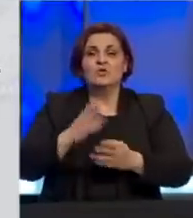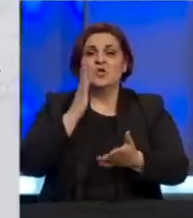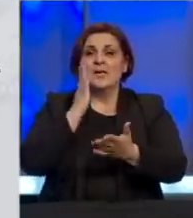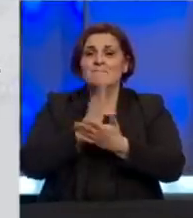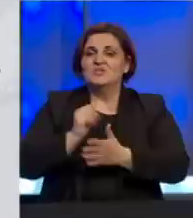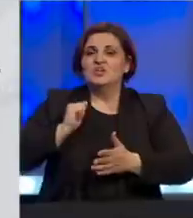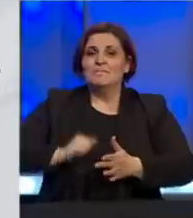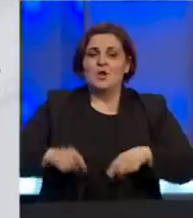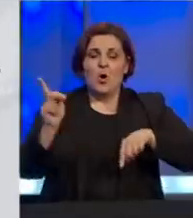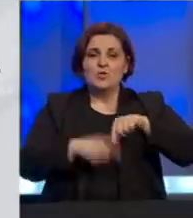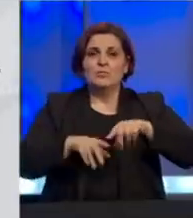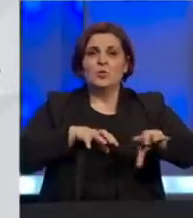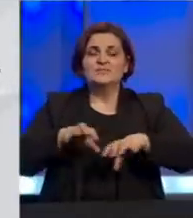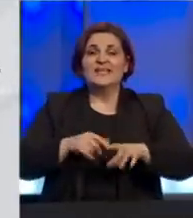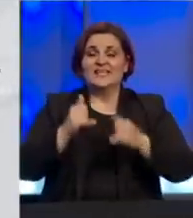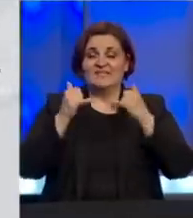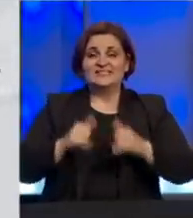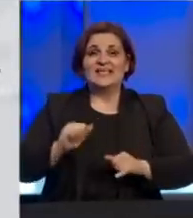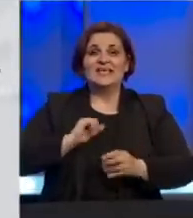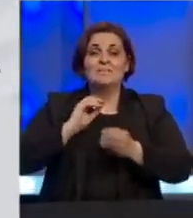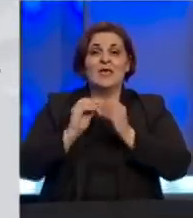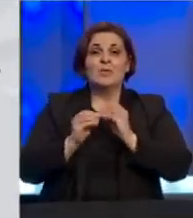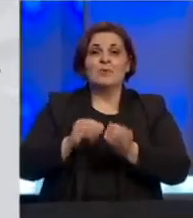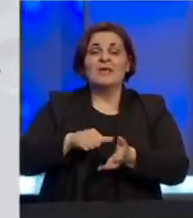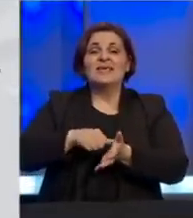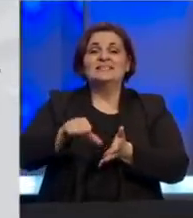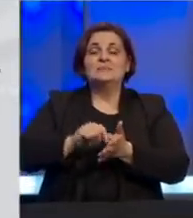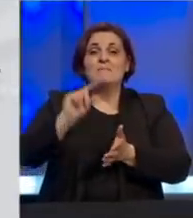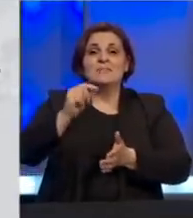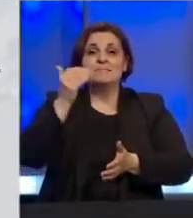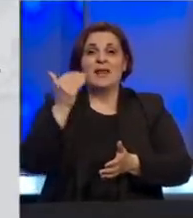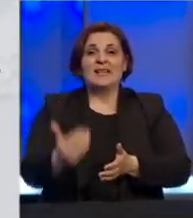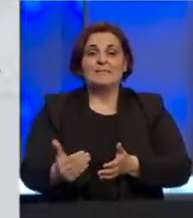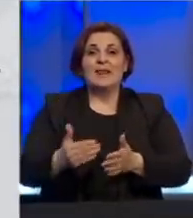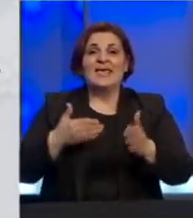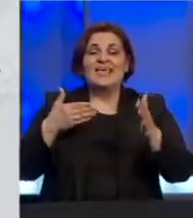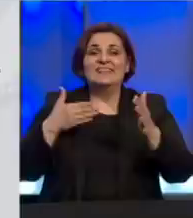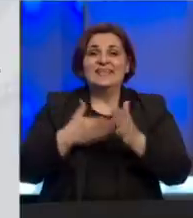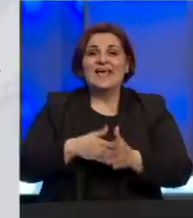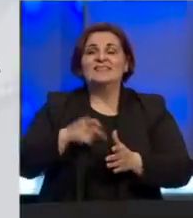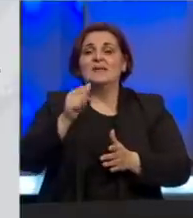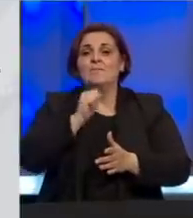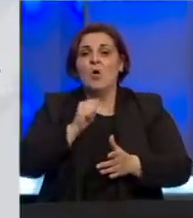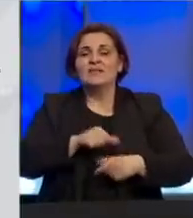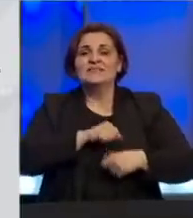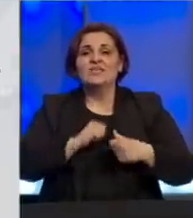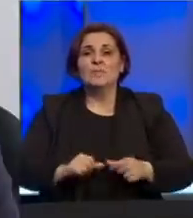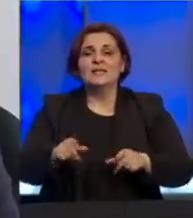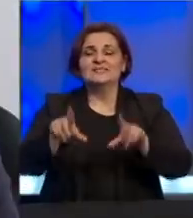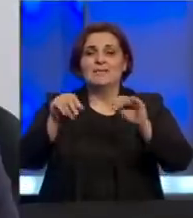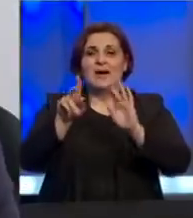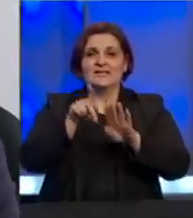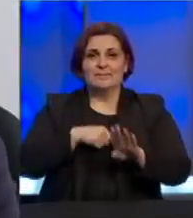će prisiljene otpustiti radnike, jer već sada imaju problem sa isplatama minimalnih plaća, direktnih i indirektnih poreza i doprinose za mart.